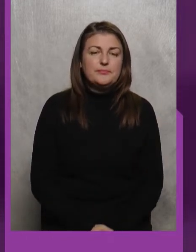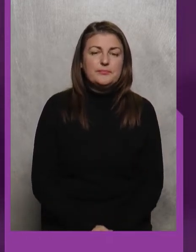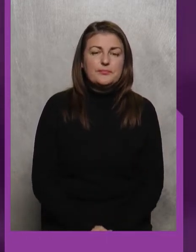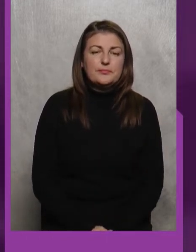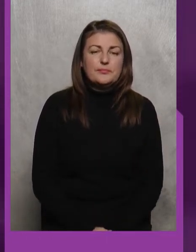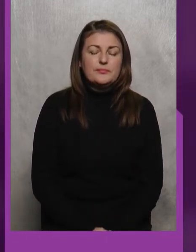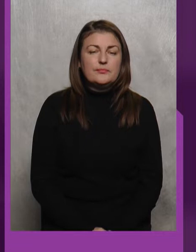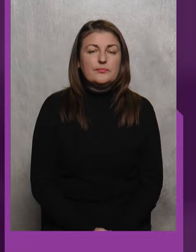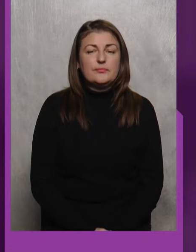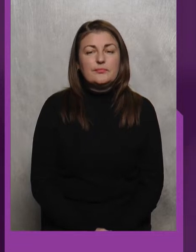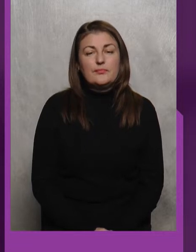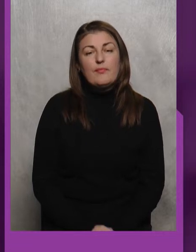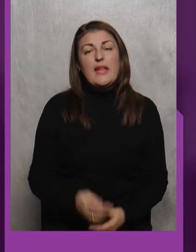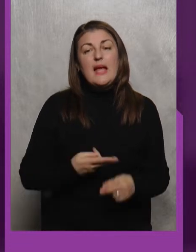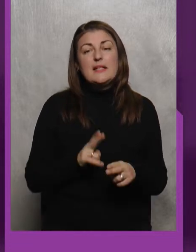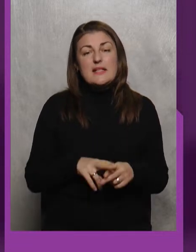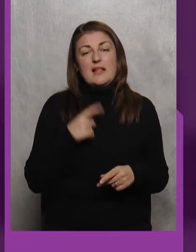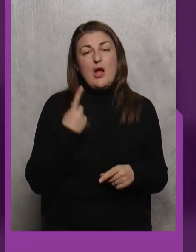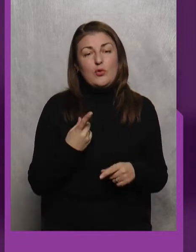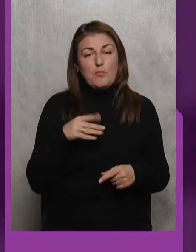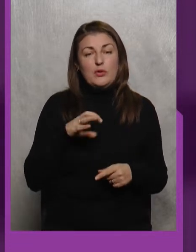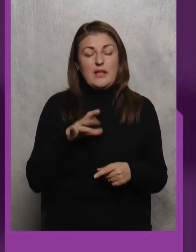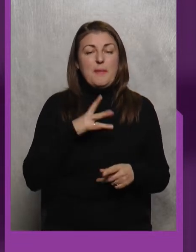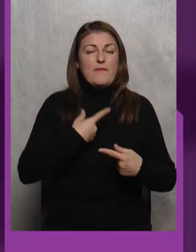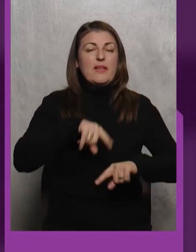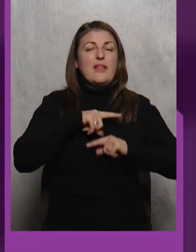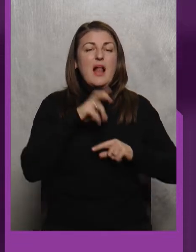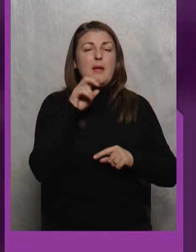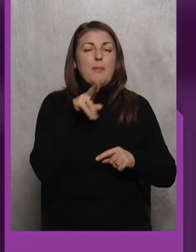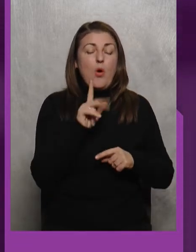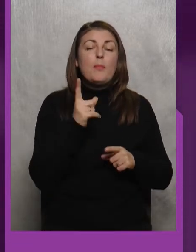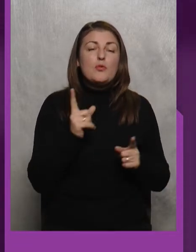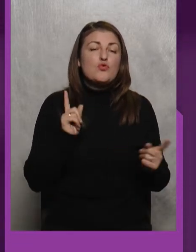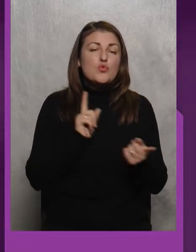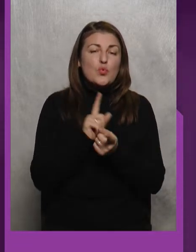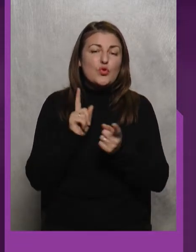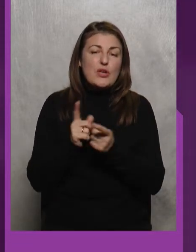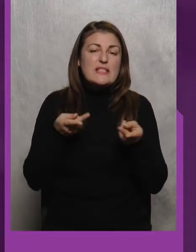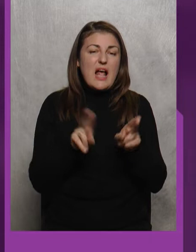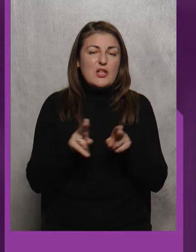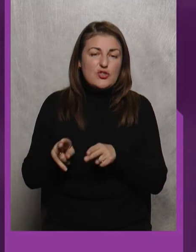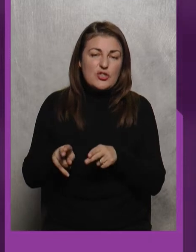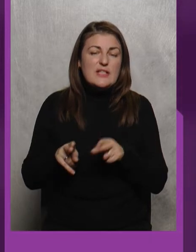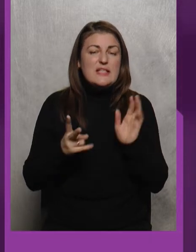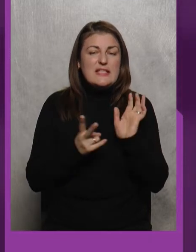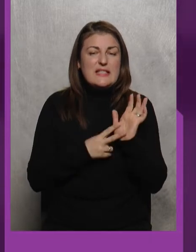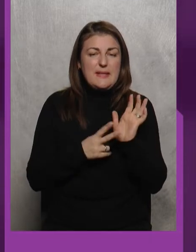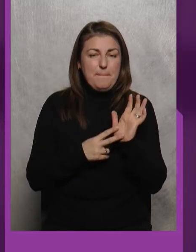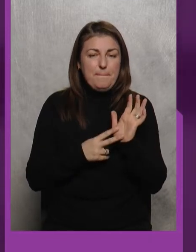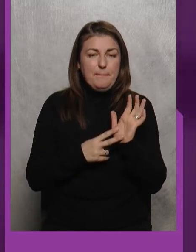Це на одному татамі проводить фінальний блок Тому що з сутички Залишилось Сім